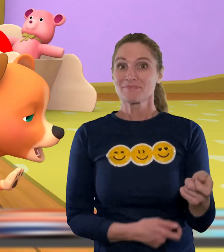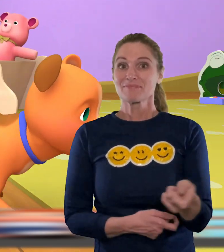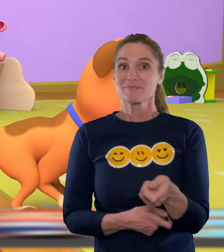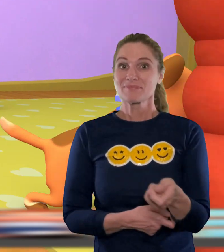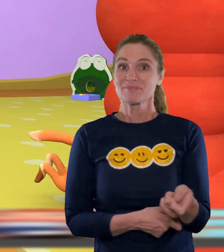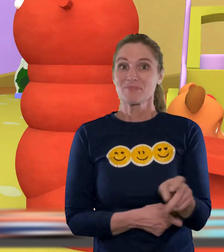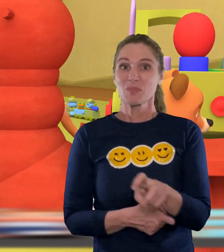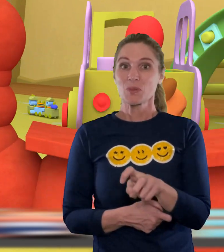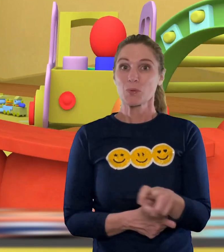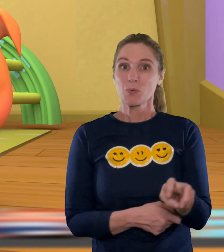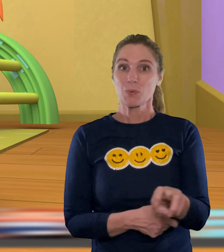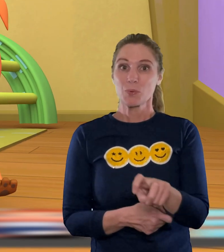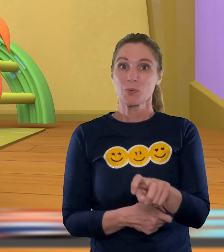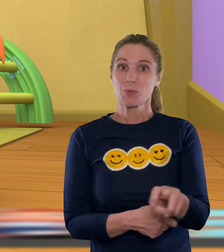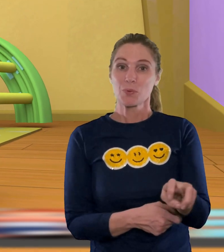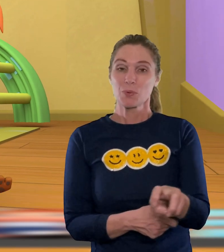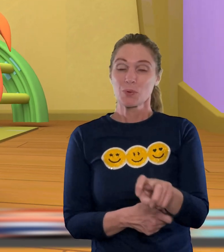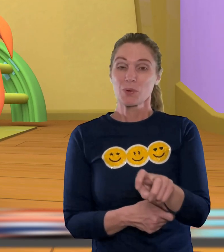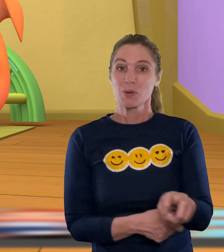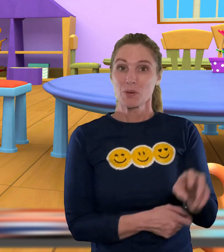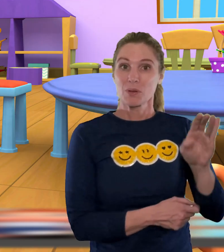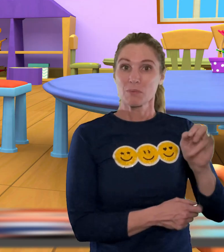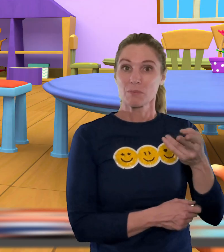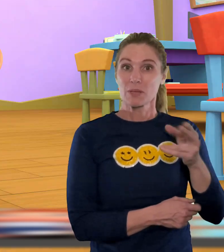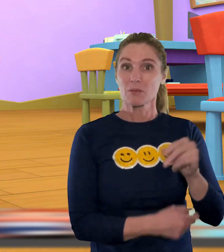Bingo lief die Straße entlang